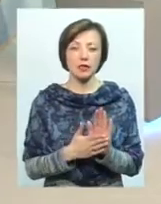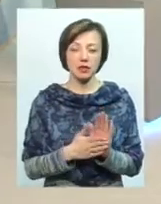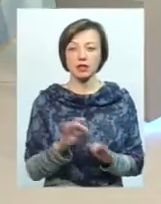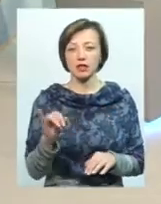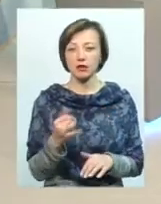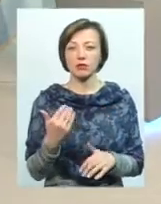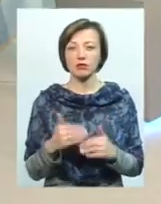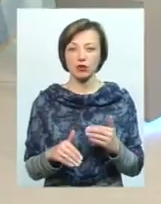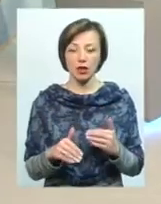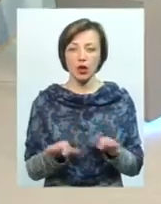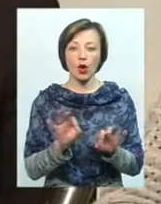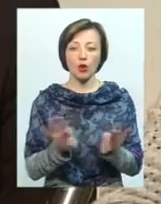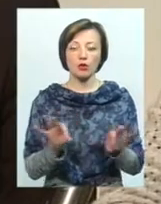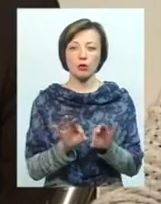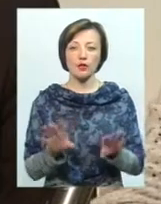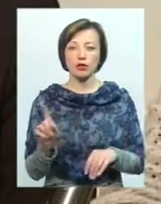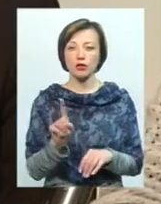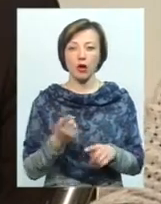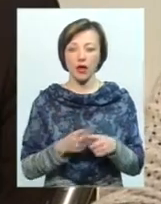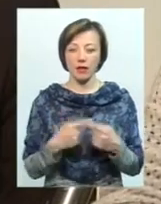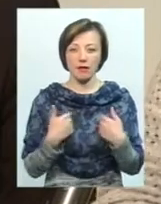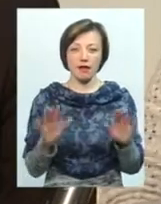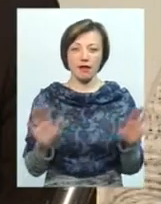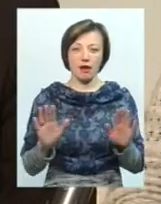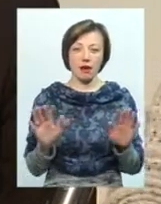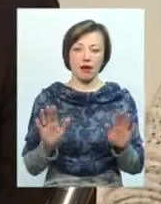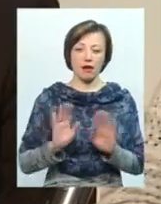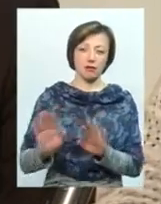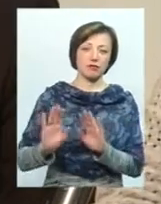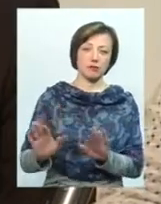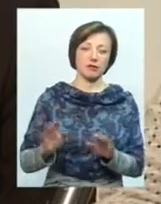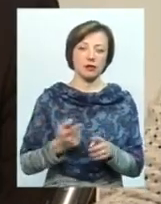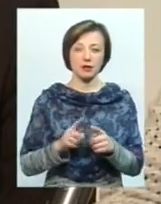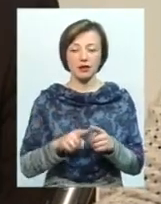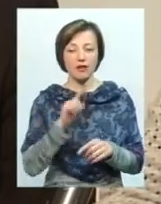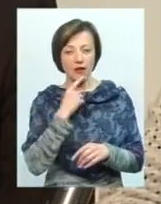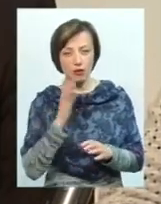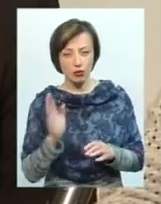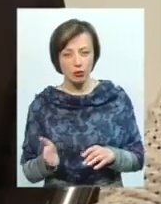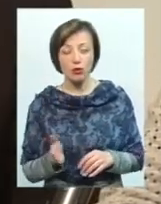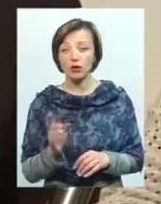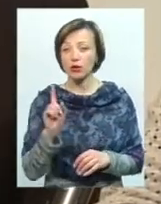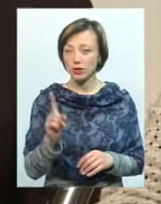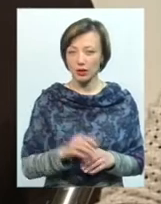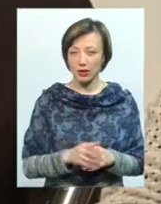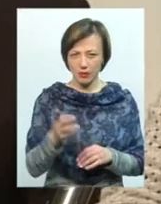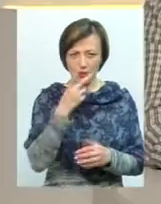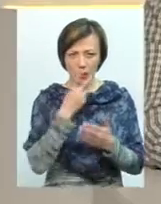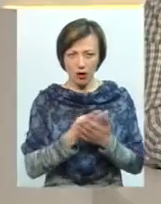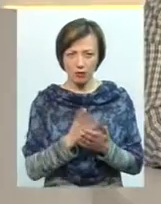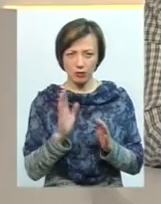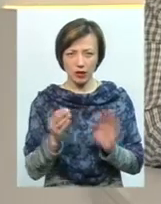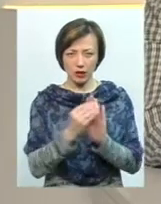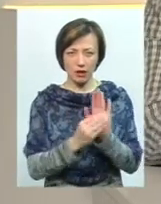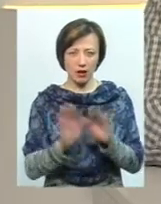і вже, ну, розповісти, що це не я, так, і хата не моя, вже буде важко. Хоча, до Ви будете показувати їм їхню